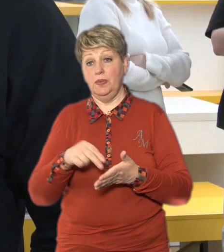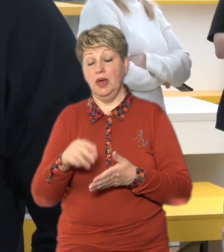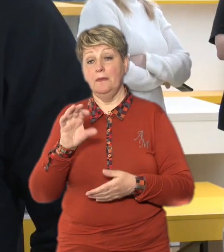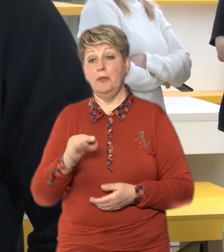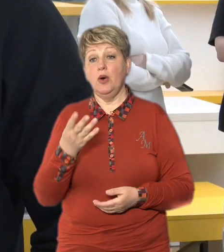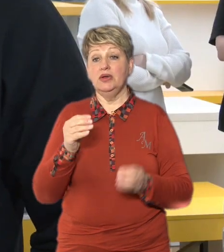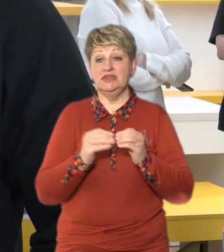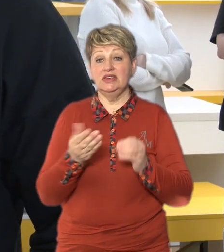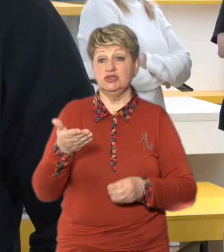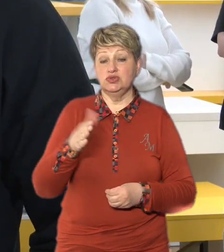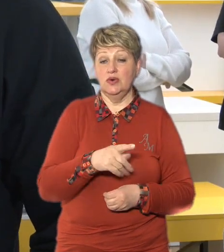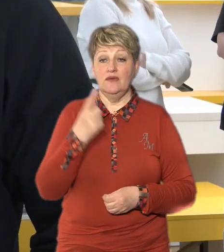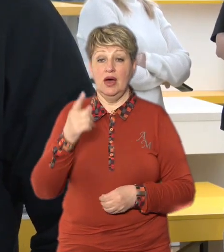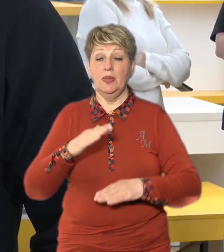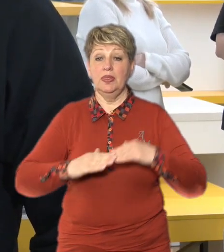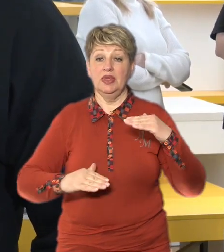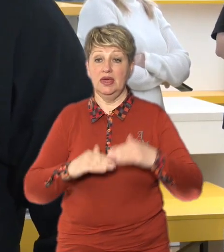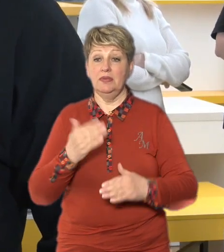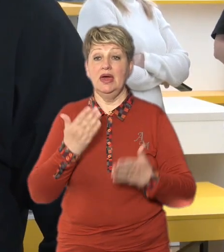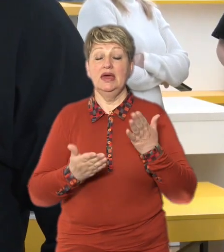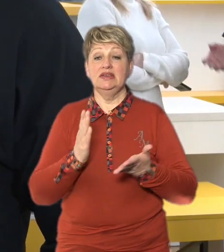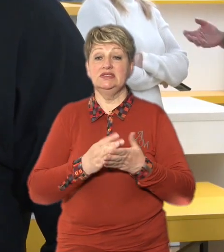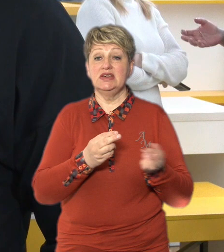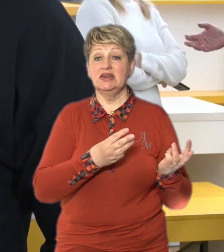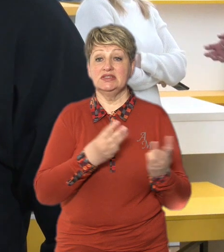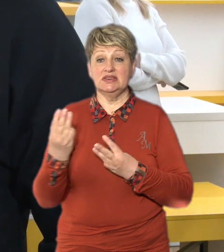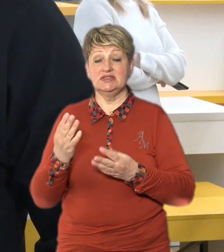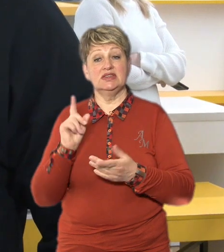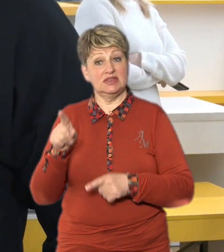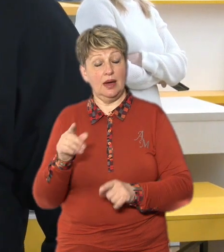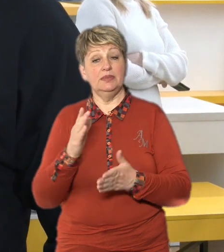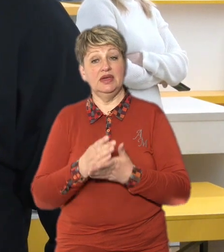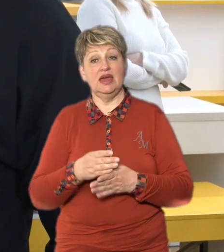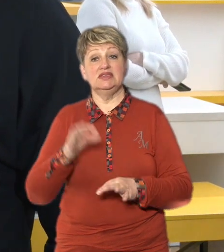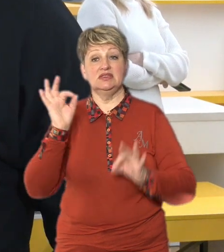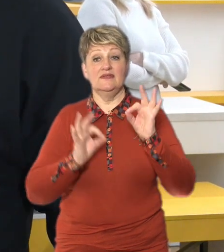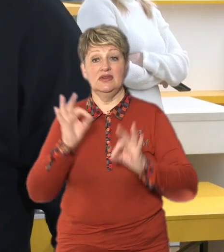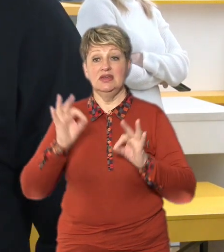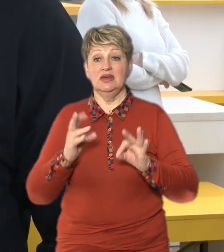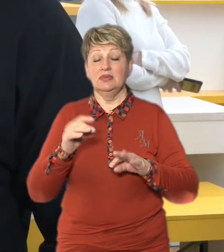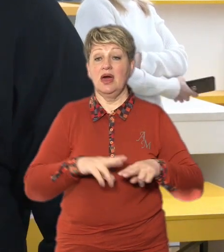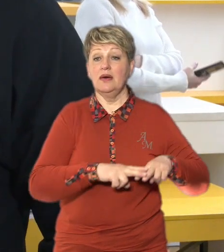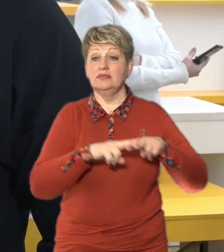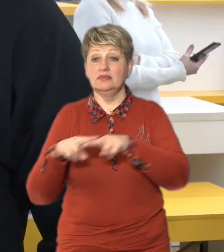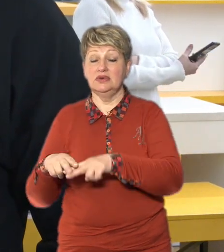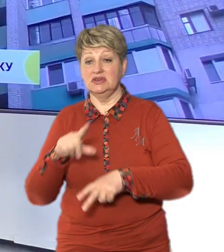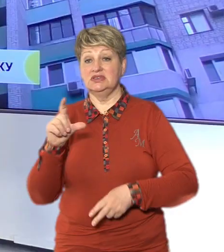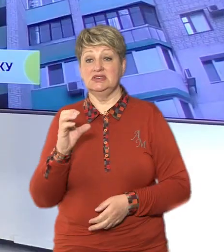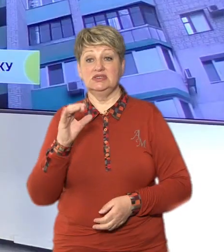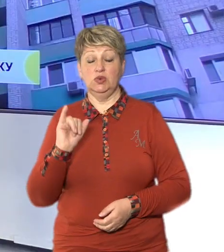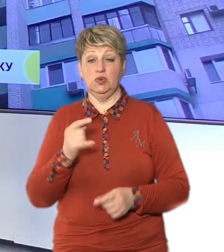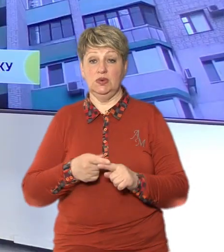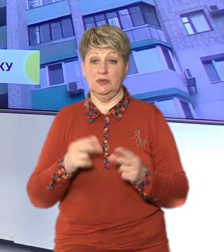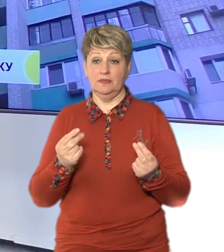руки Ті, хто придбає цю марку, нас на сайті, там є відсоток на доброчинність Тобто ми направляємо на ЗСУ, потім ці кошти